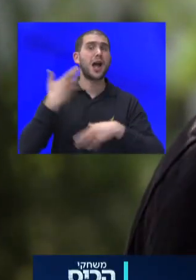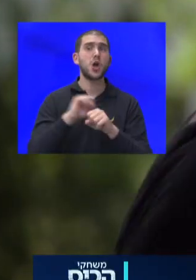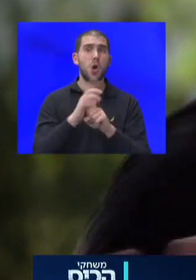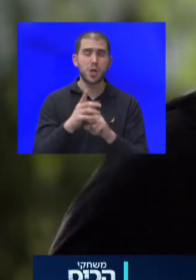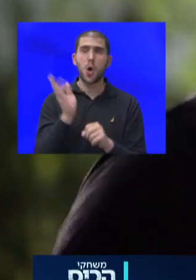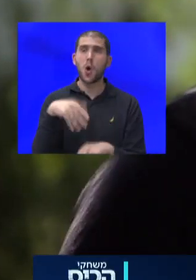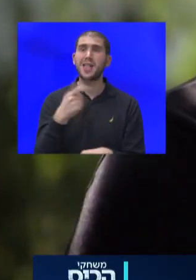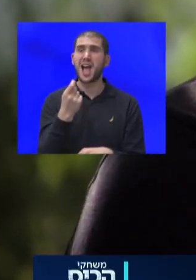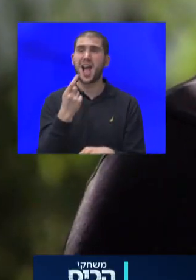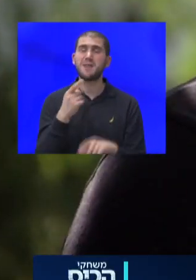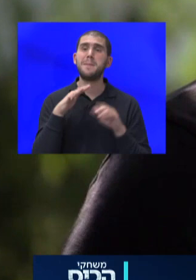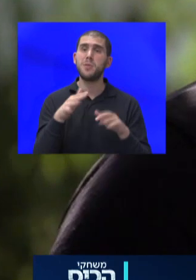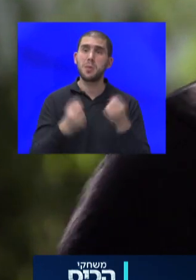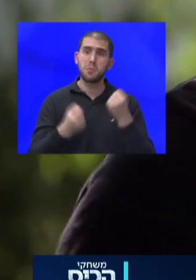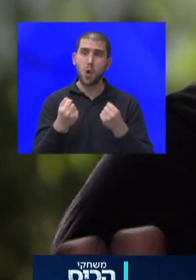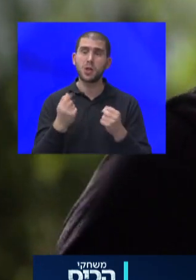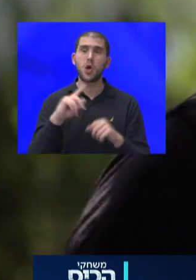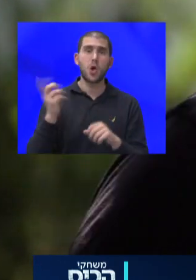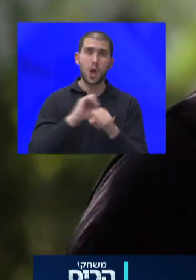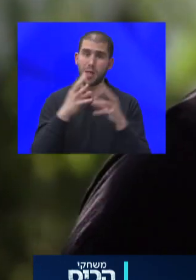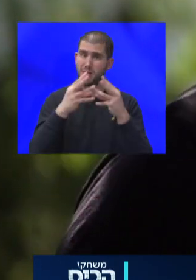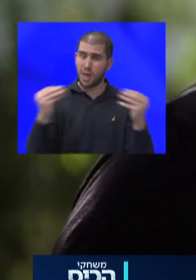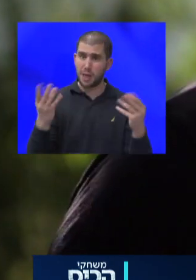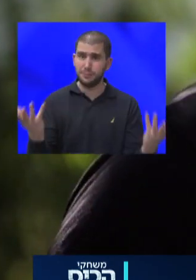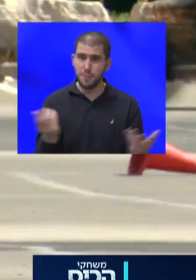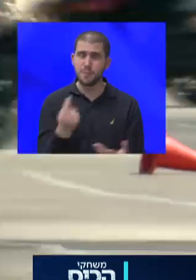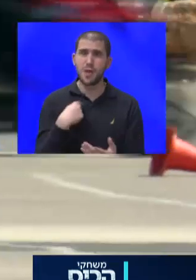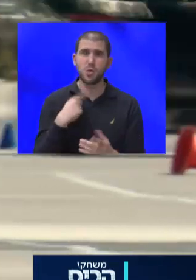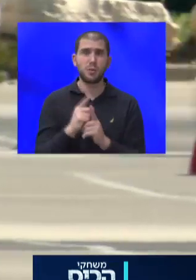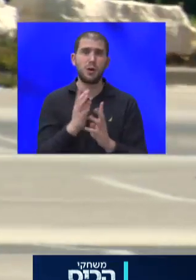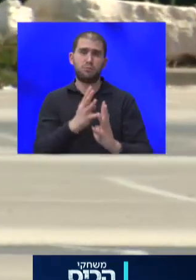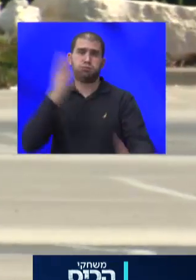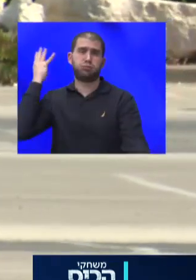מכוניות יעלו כשכל הקורונה הזאת תיעלם ואנחנו בכלל נהיה פה בתוך פקק אחד אדיר.